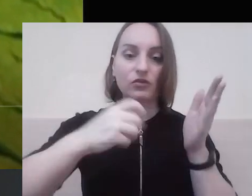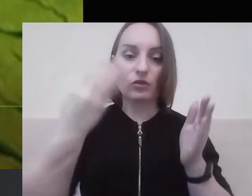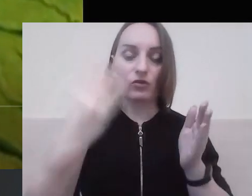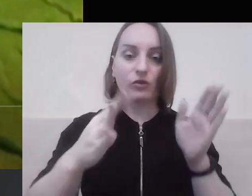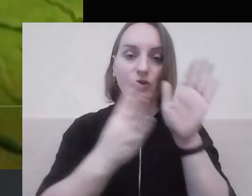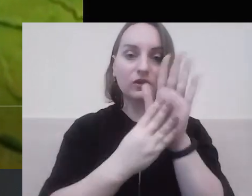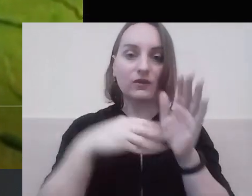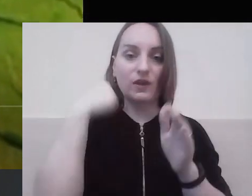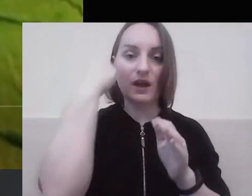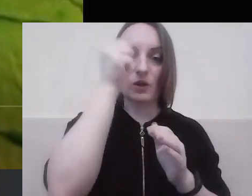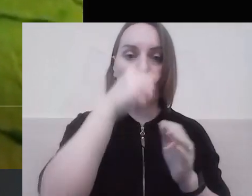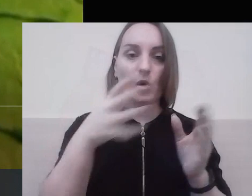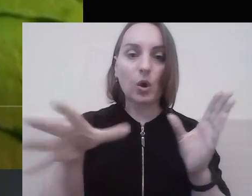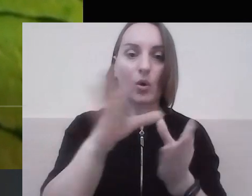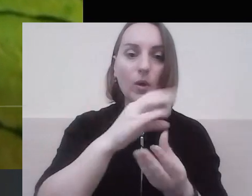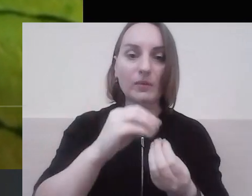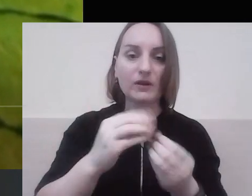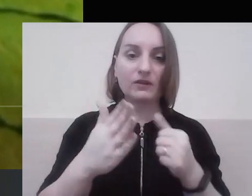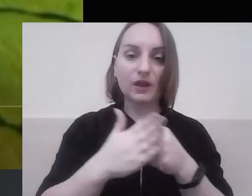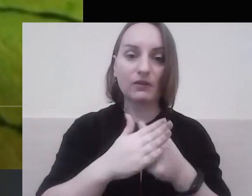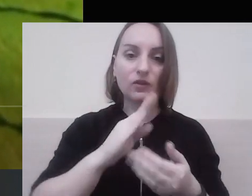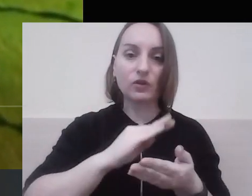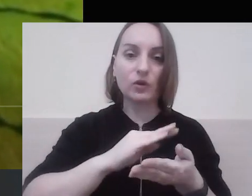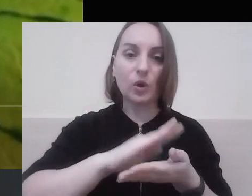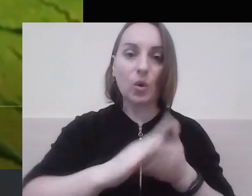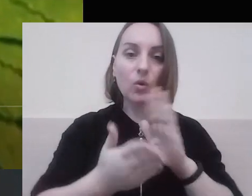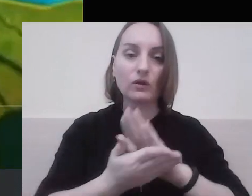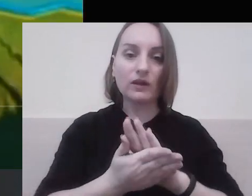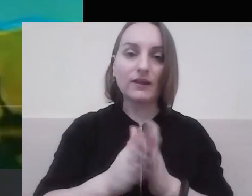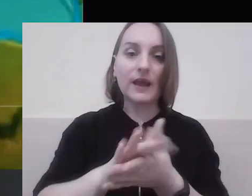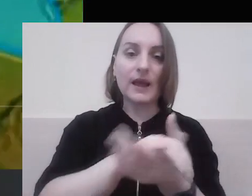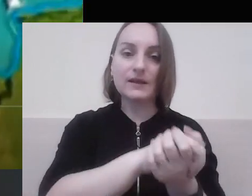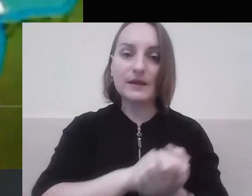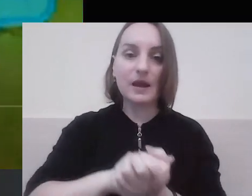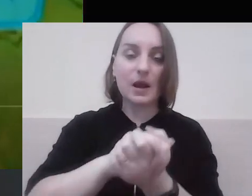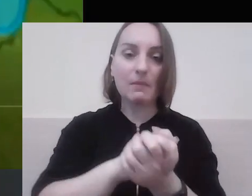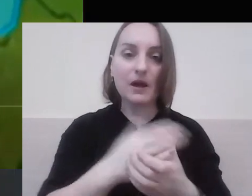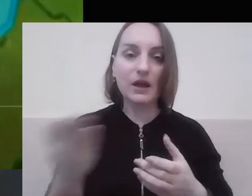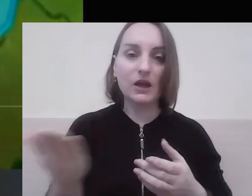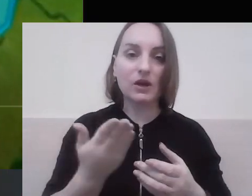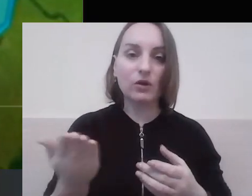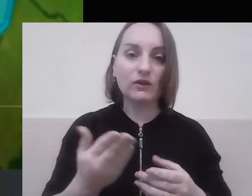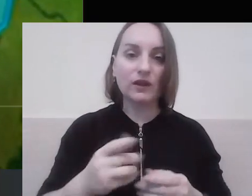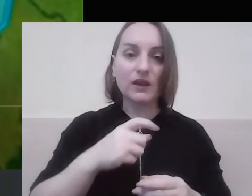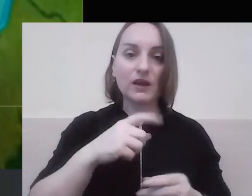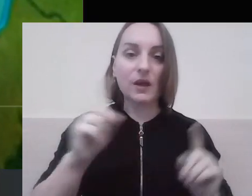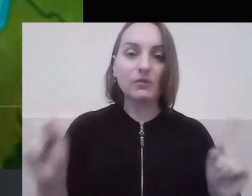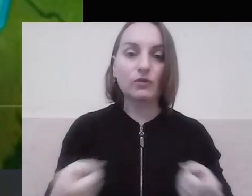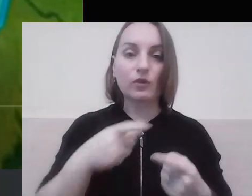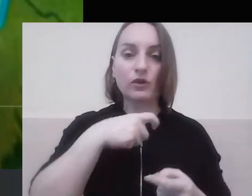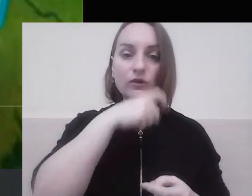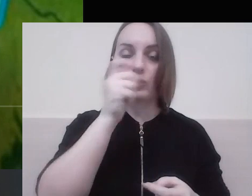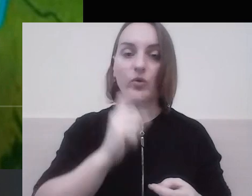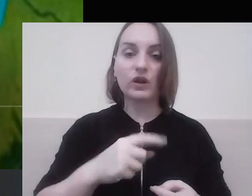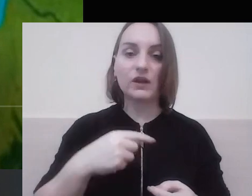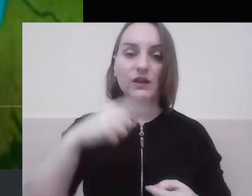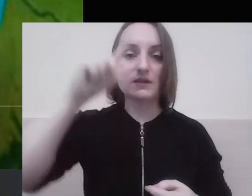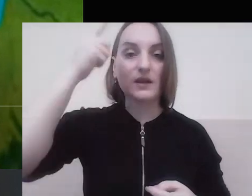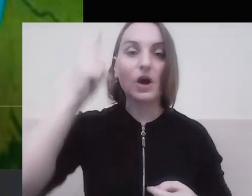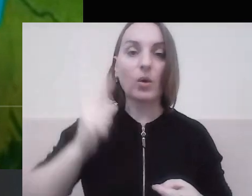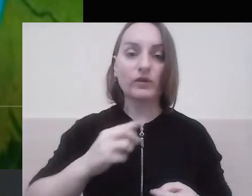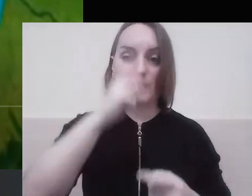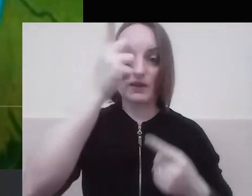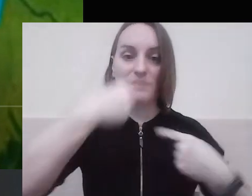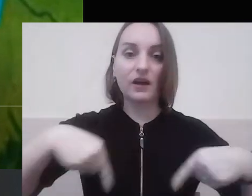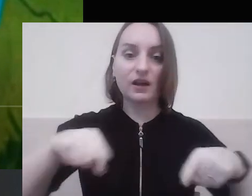укладання мирного договору, за яким Хмельницькому відходили Чернігівщина, Київщина і Поділля. Але усі розуміли, що